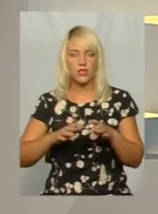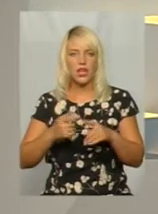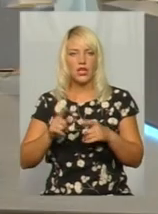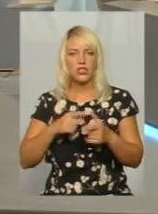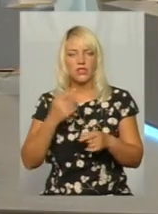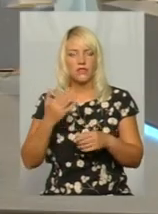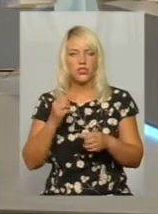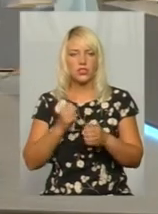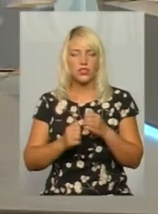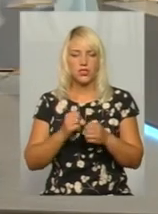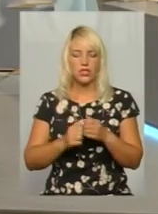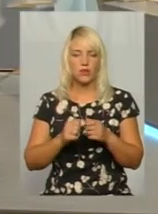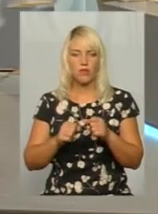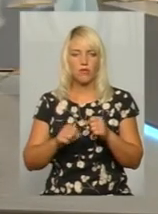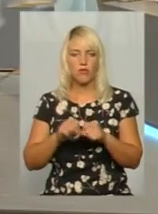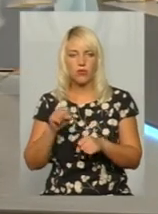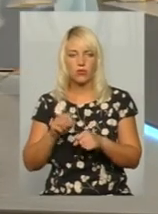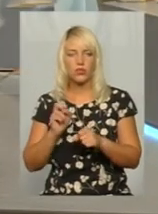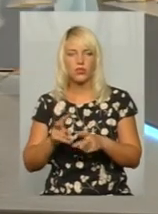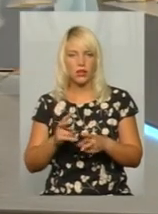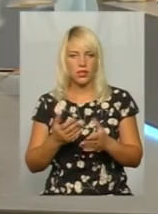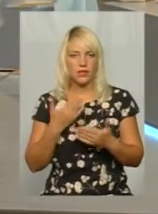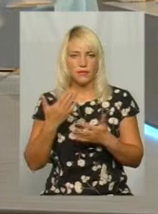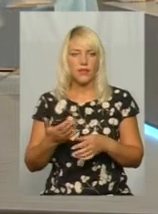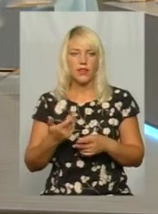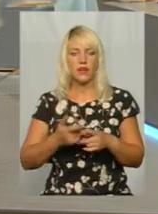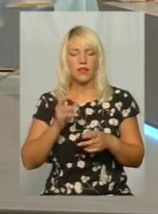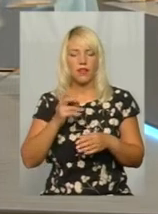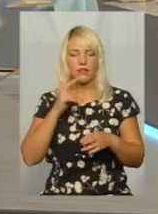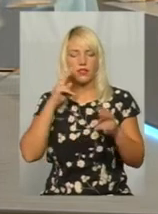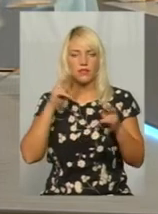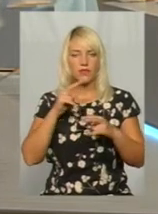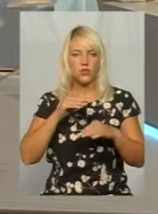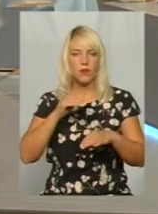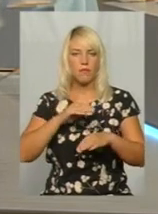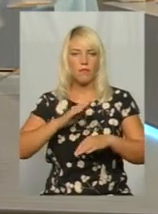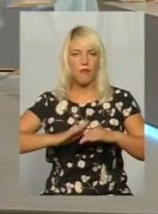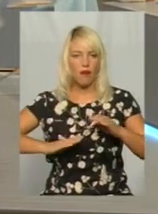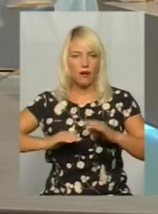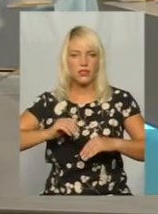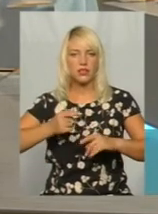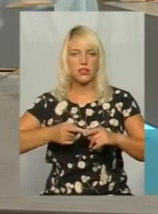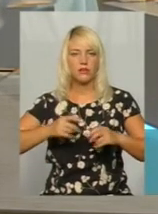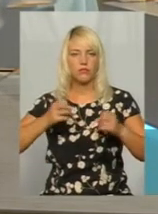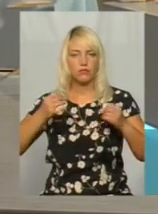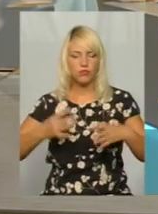стали частіше порушувати і перевантажувати? Ну, на щастя, як засвідчує практика, все-таки просто